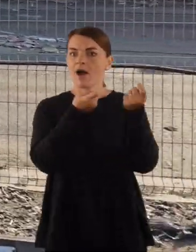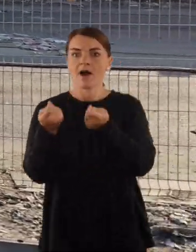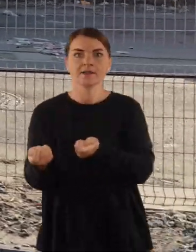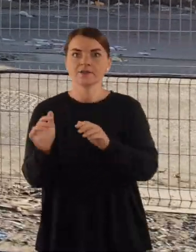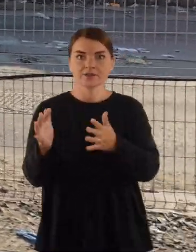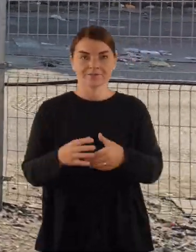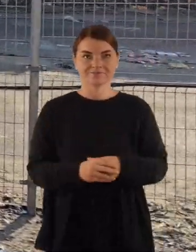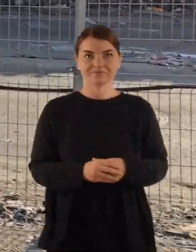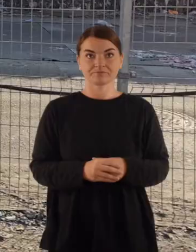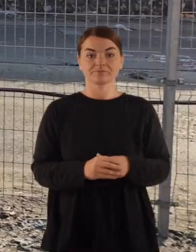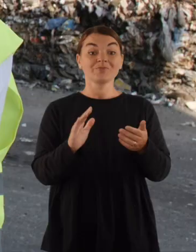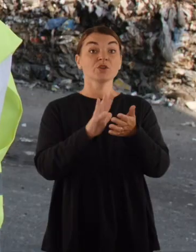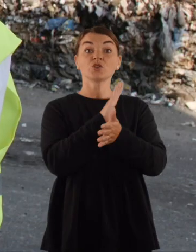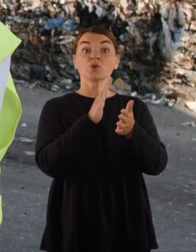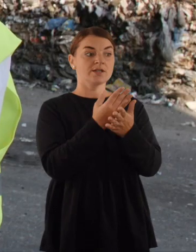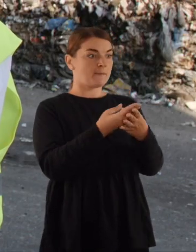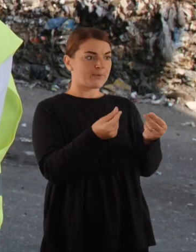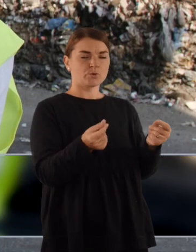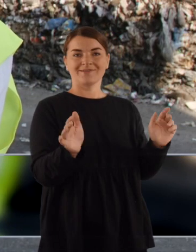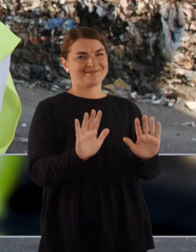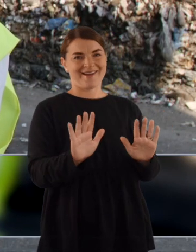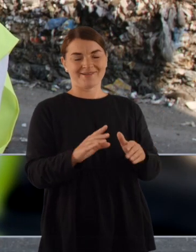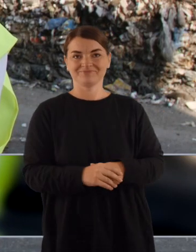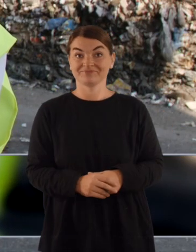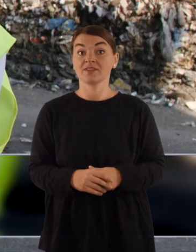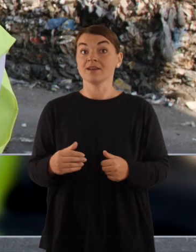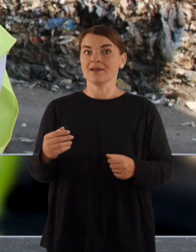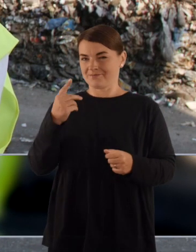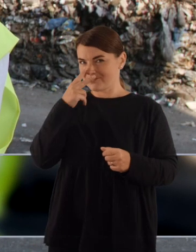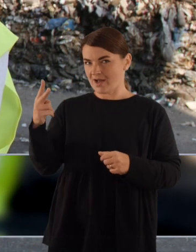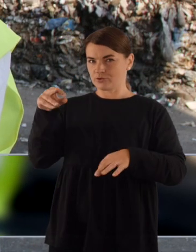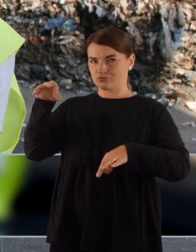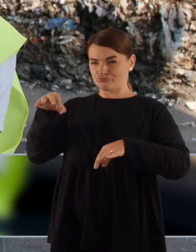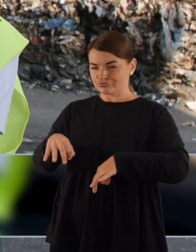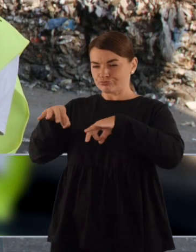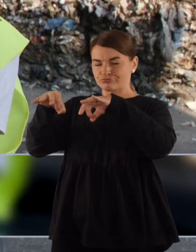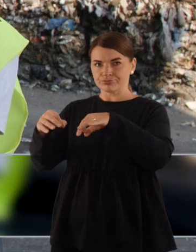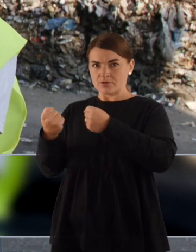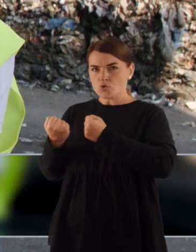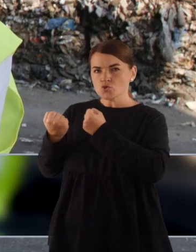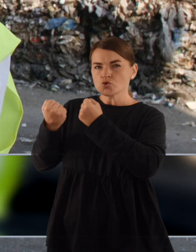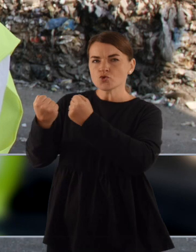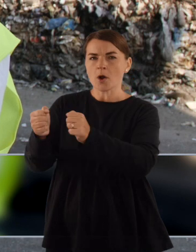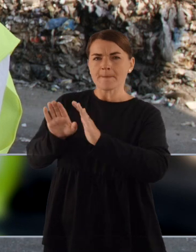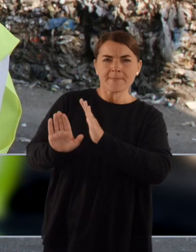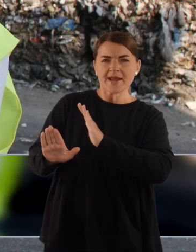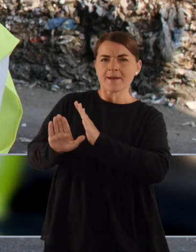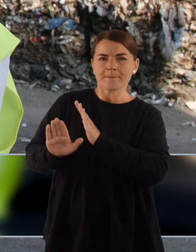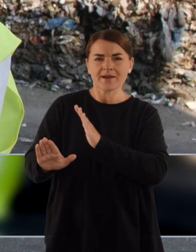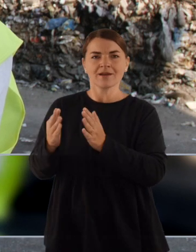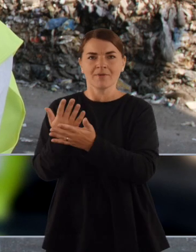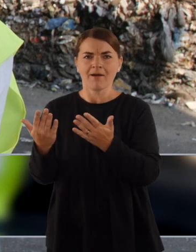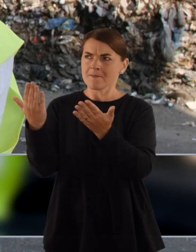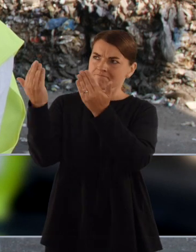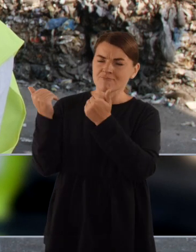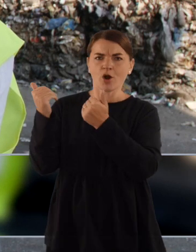čia. Supratau, jos nedingsta niekur. Atvažiuoja vežėjai, kurios turbūt tenka matyti, po langais kartais papypina, jeigu mašina trukdai į kiemą įvažiuot ar dar